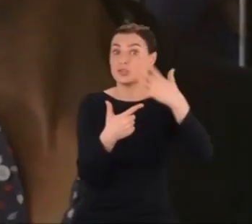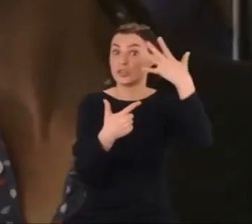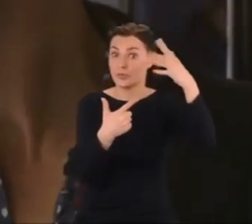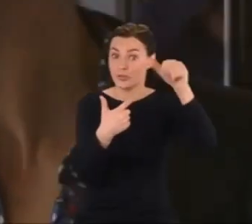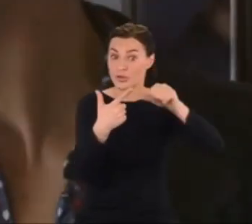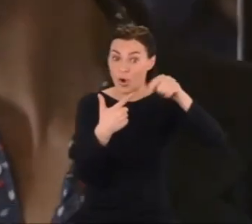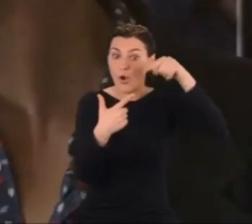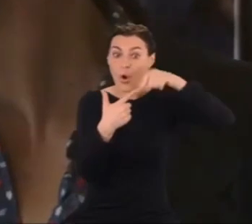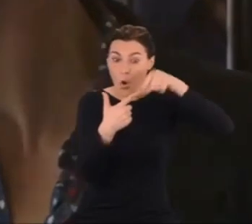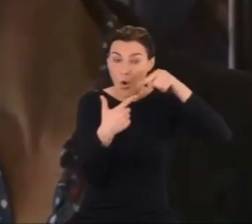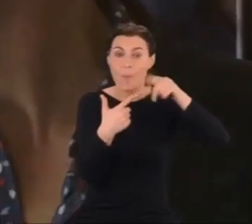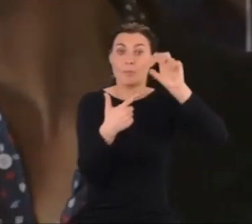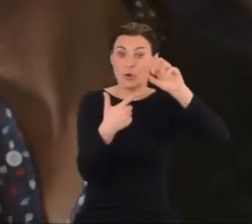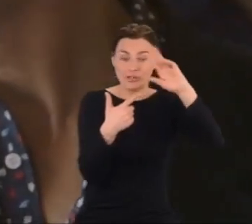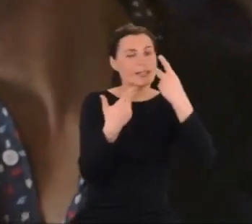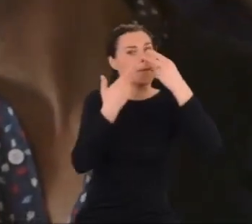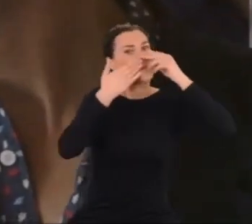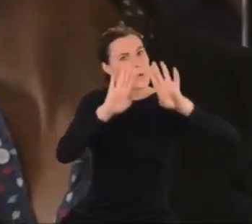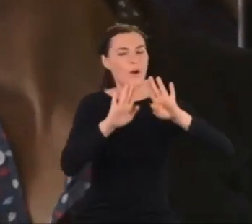zademonstrował, jak ono wygląda.